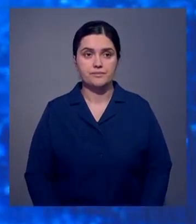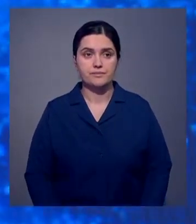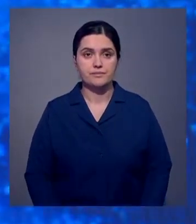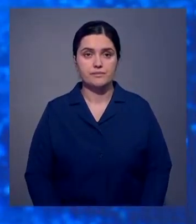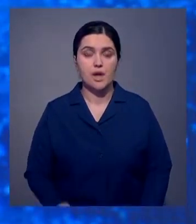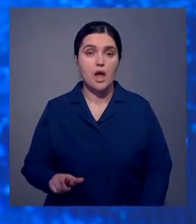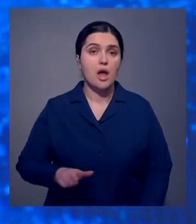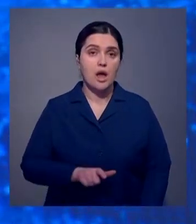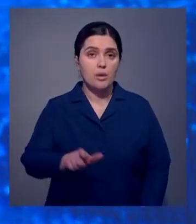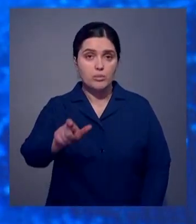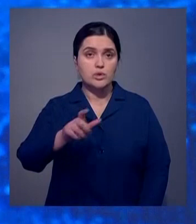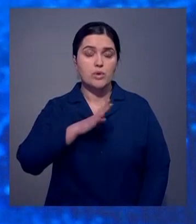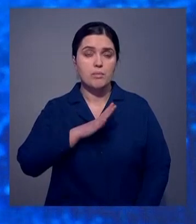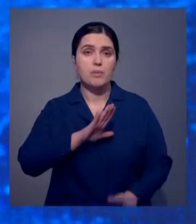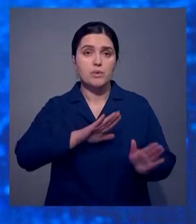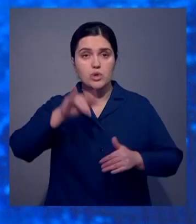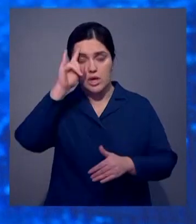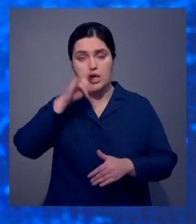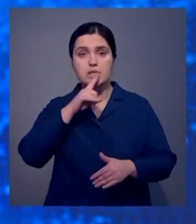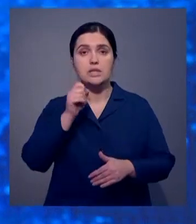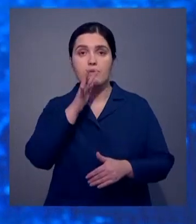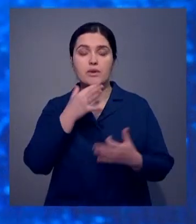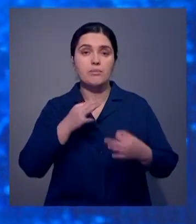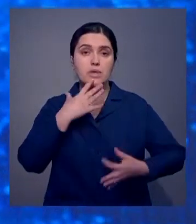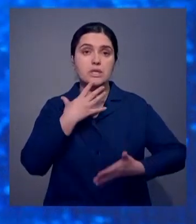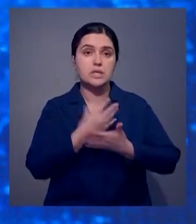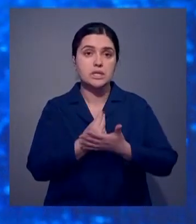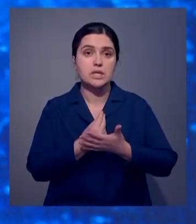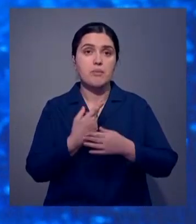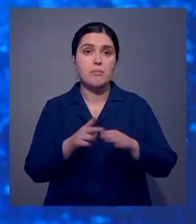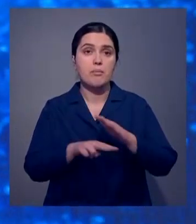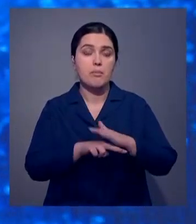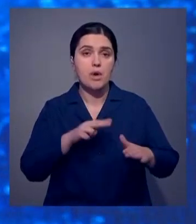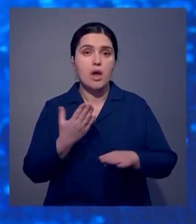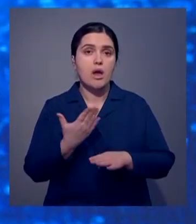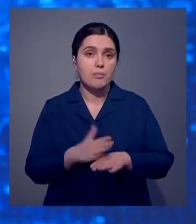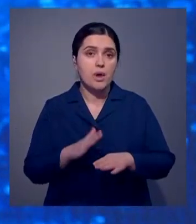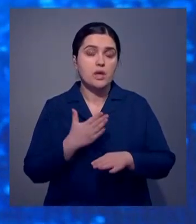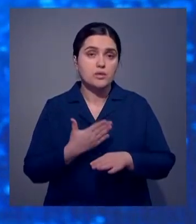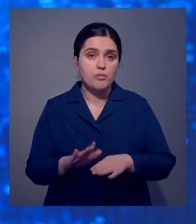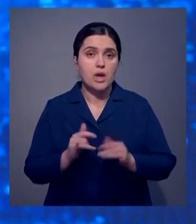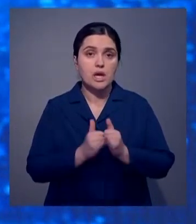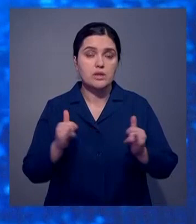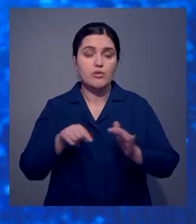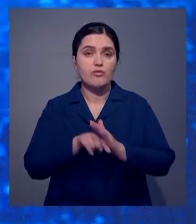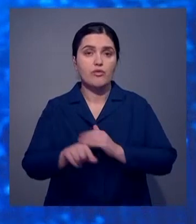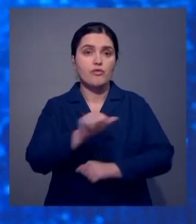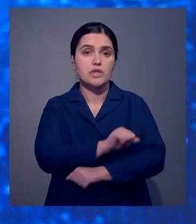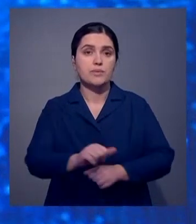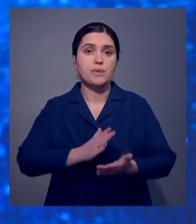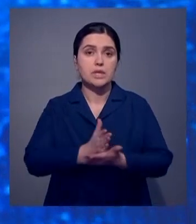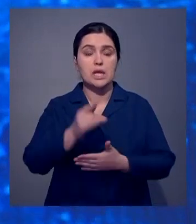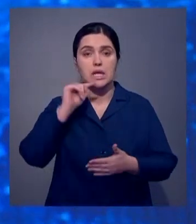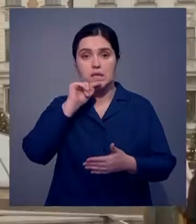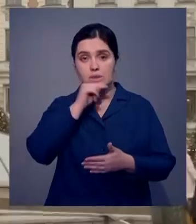Путь, который прошел Казахстан за годы независимости, это блестящий пример поступательного и стабильного развития внутренней и